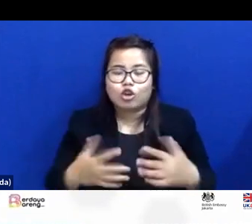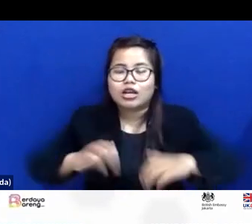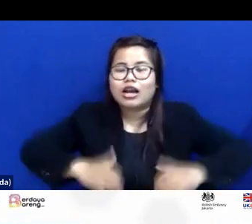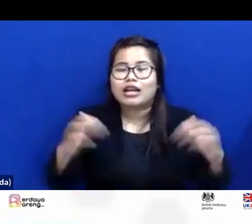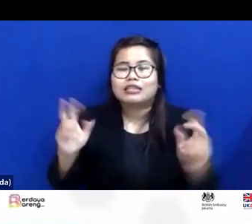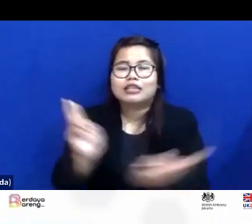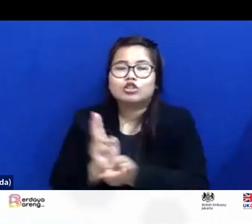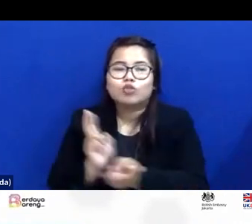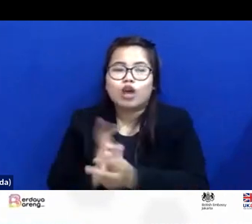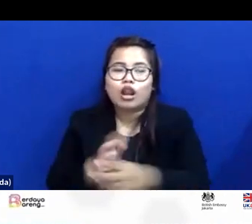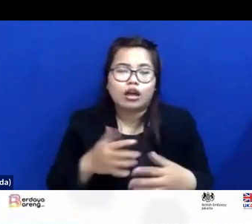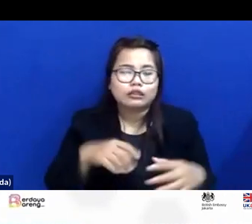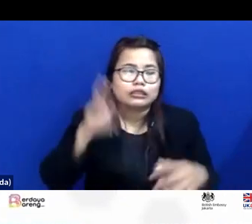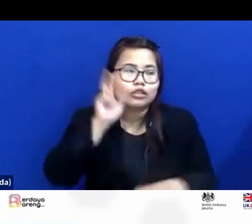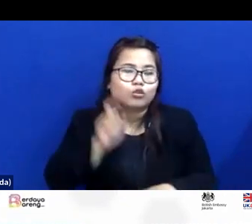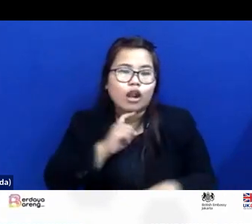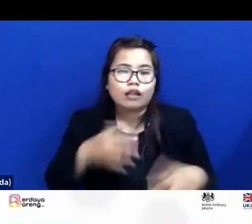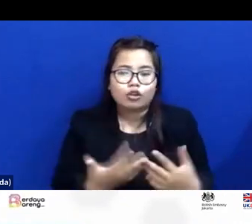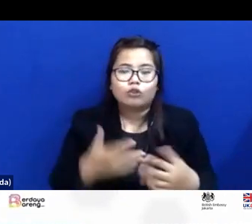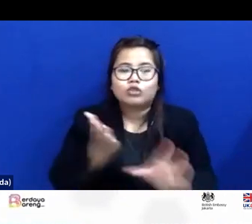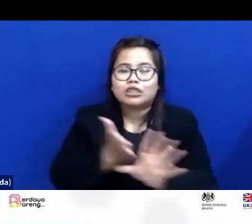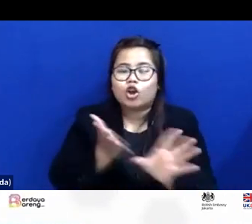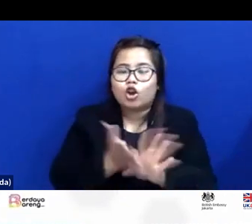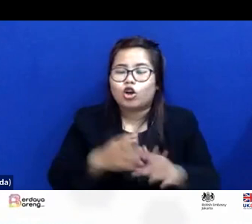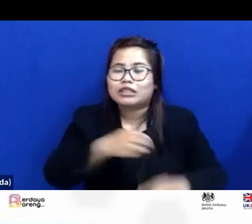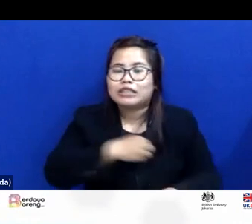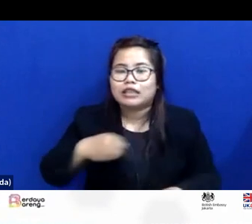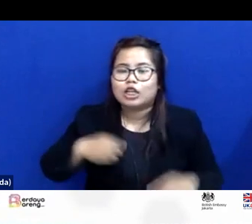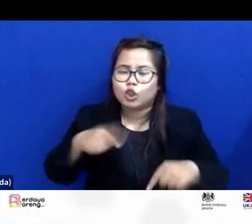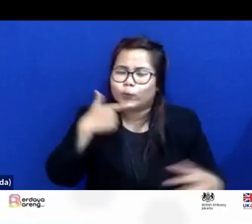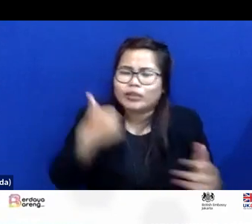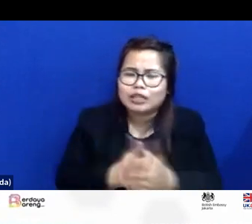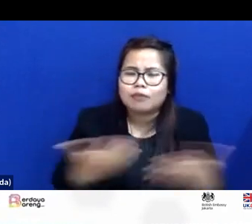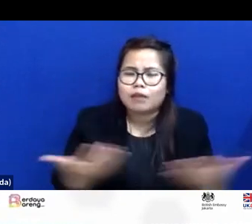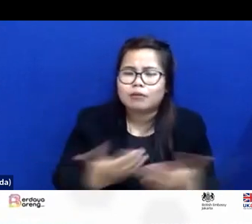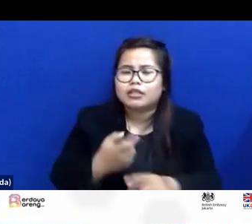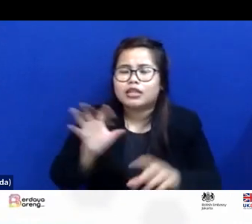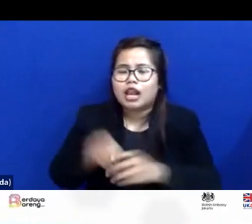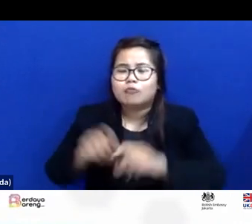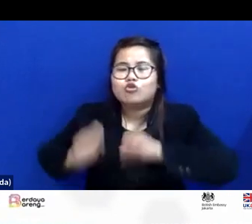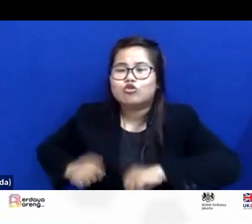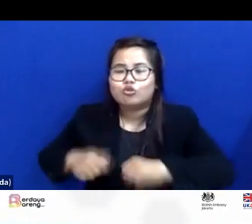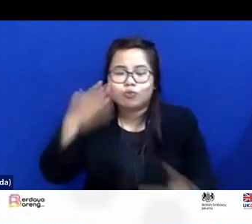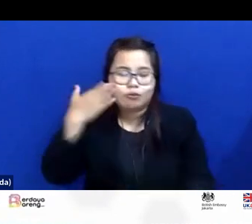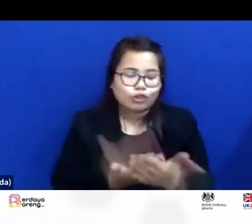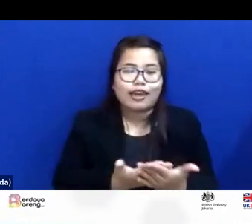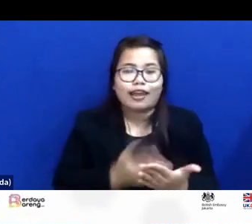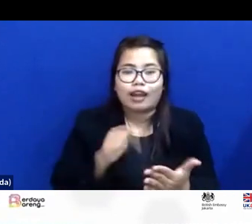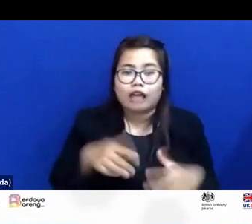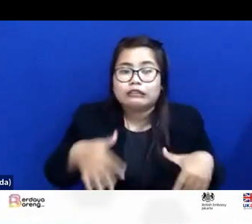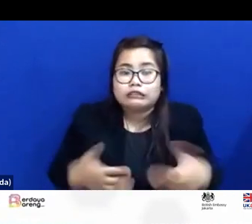klinis itu sangat penting perannya dalam hal hukum pembuktian sehingga meskipun